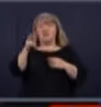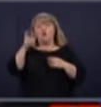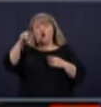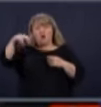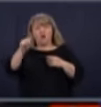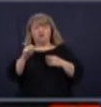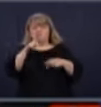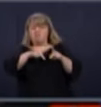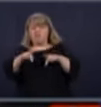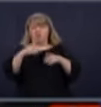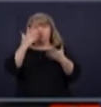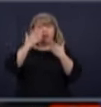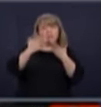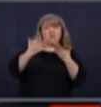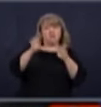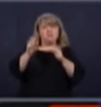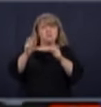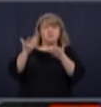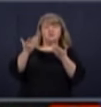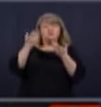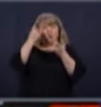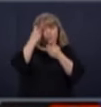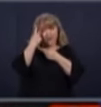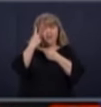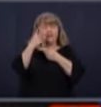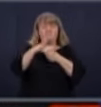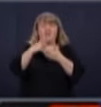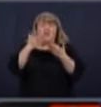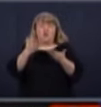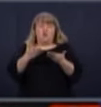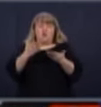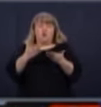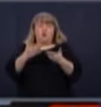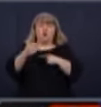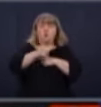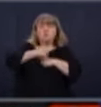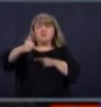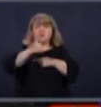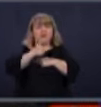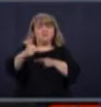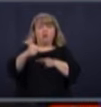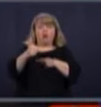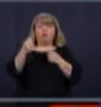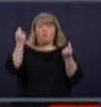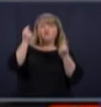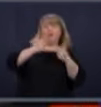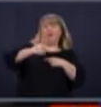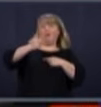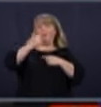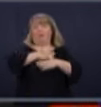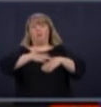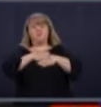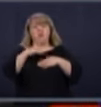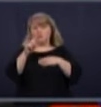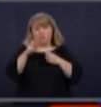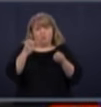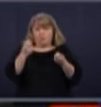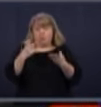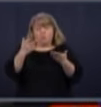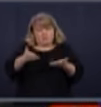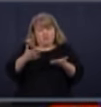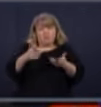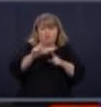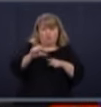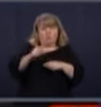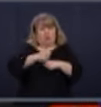partir du moment où les déplacements se font juste pour des raisons nécessaires, essentielles, je pense que c'est un risque qui est acceptable.